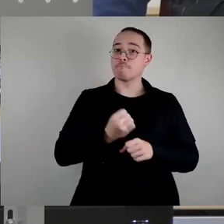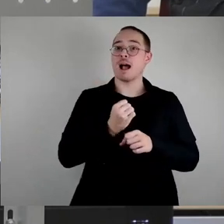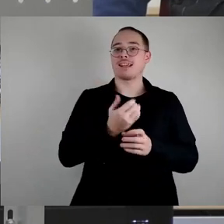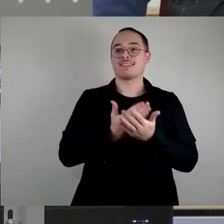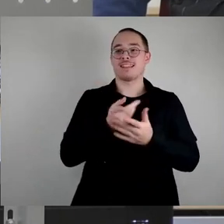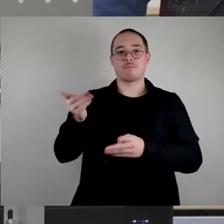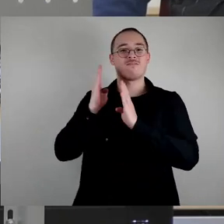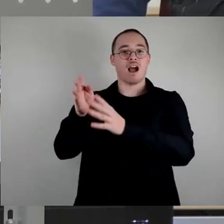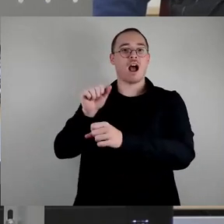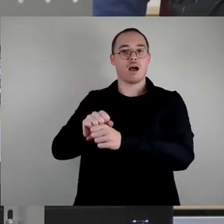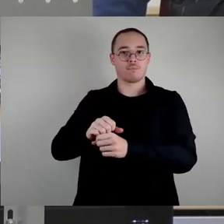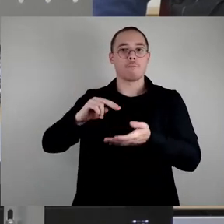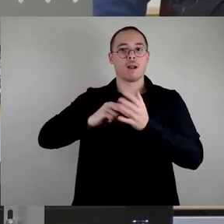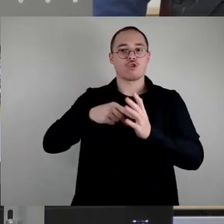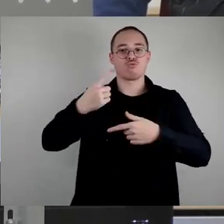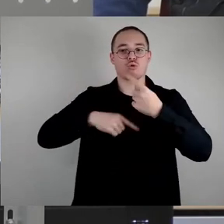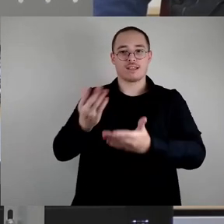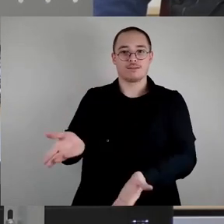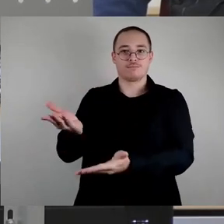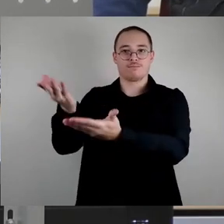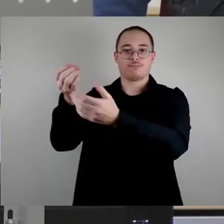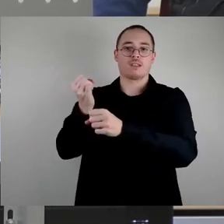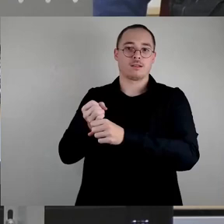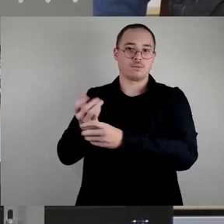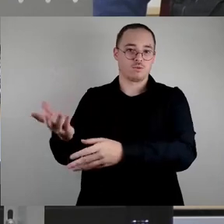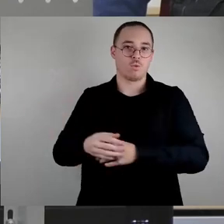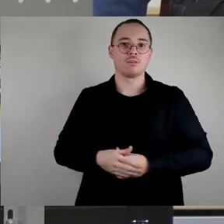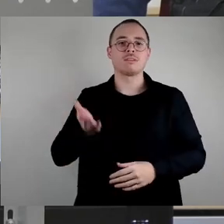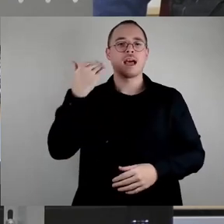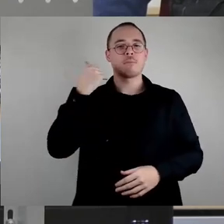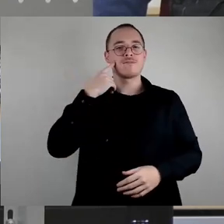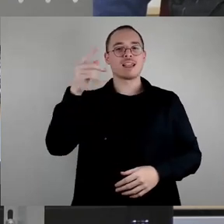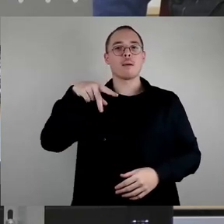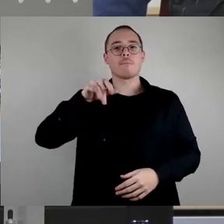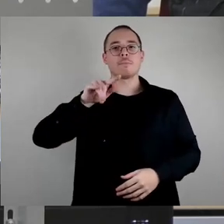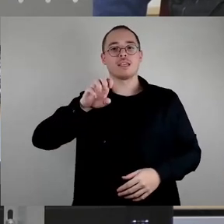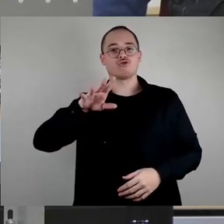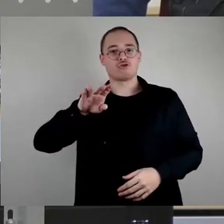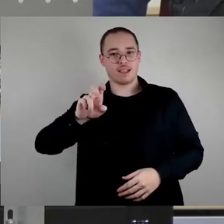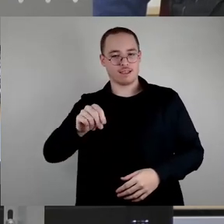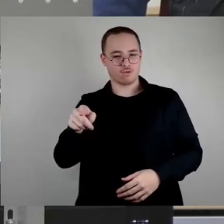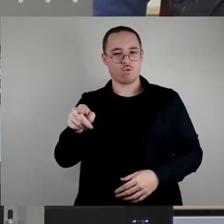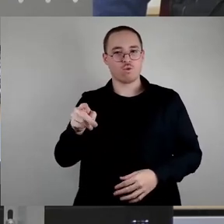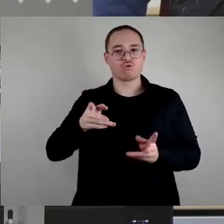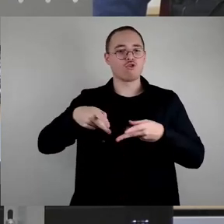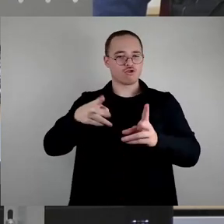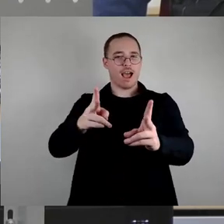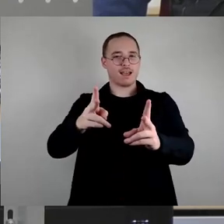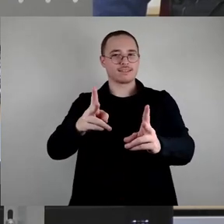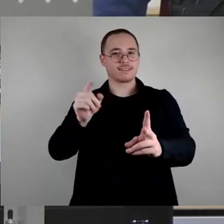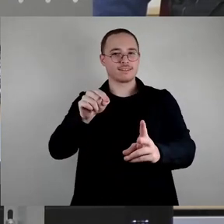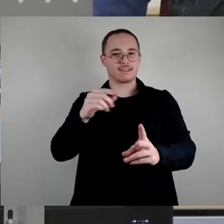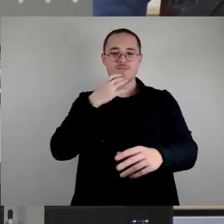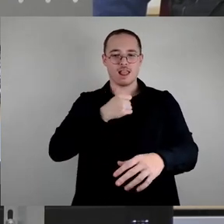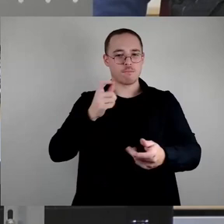haben das zum Beispiel in Pieschen an der Kötschenbroder Straße in Micken, so eine Wegebefestigung, die war nirgends drin in irgendeiner Planung. haben sie mit einem Vorschlagsrecht